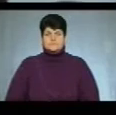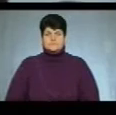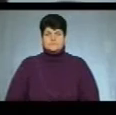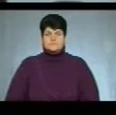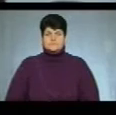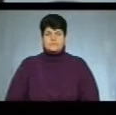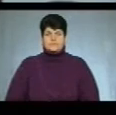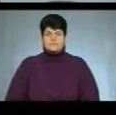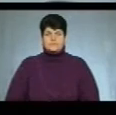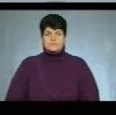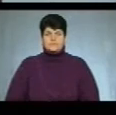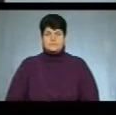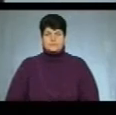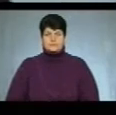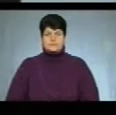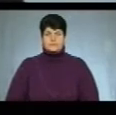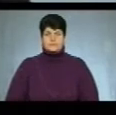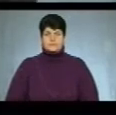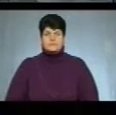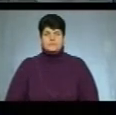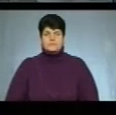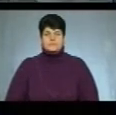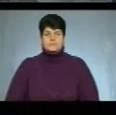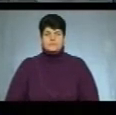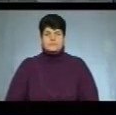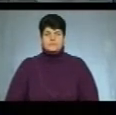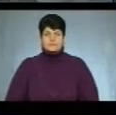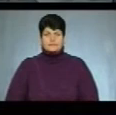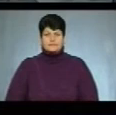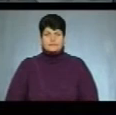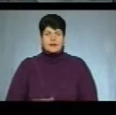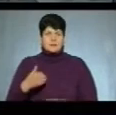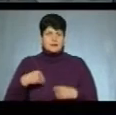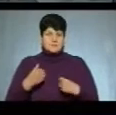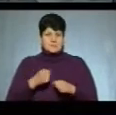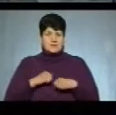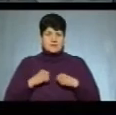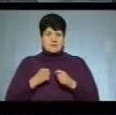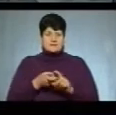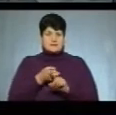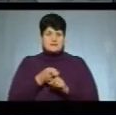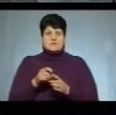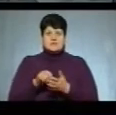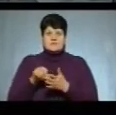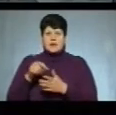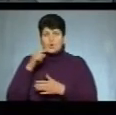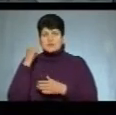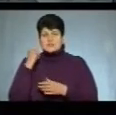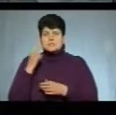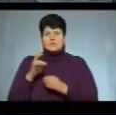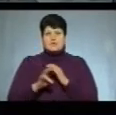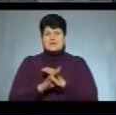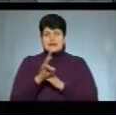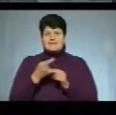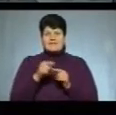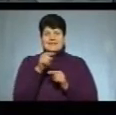Діана Ярошенко, Андрій Прокопів, новини. Ми намагаємося зв'язатися із представниками Російської церкви цих